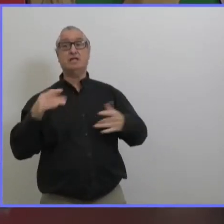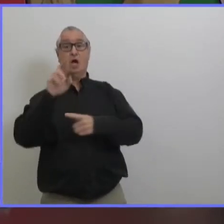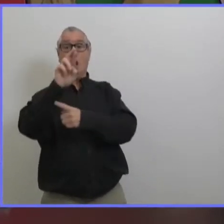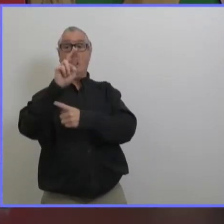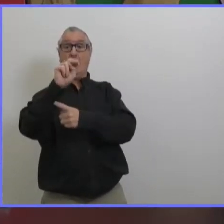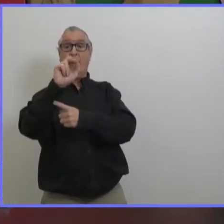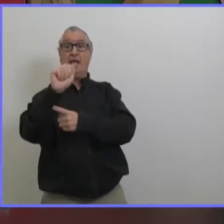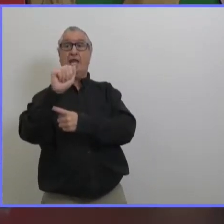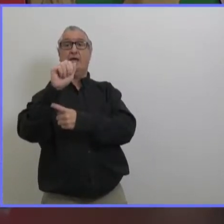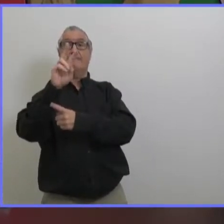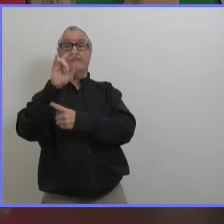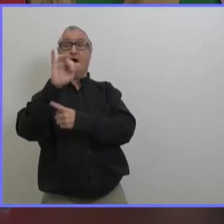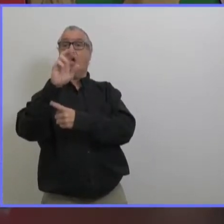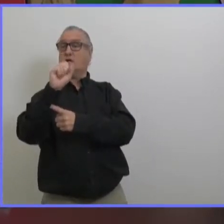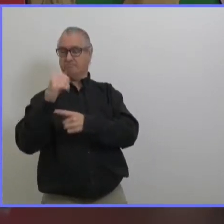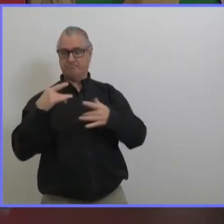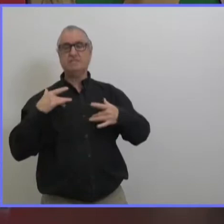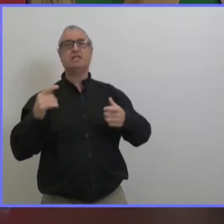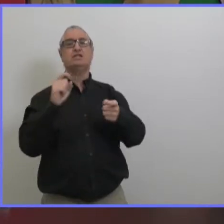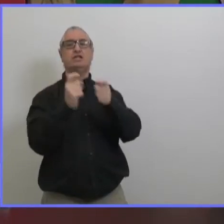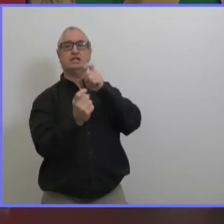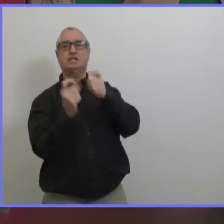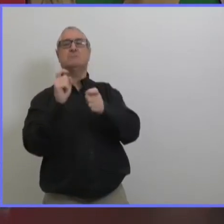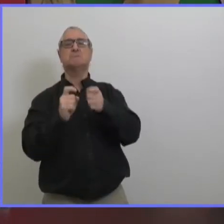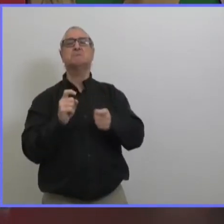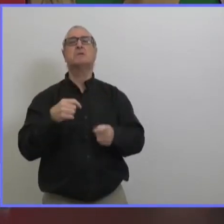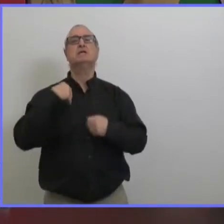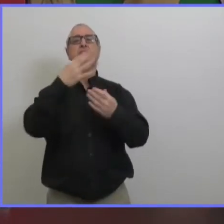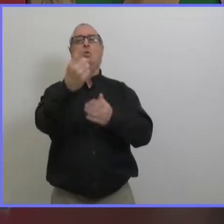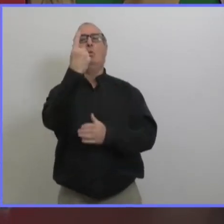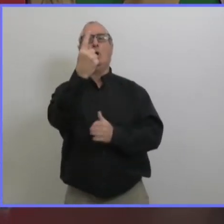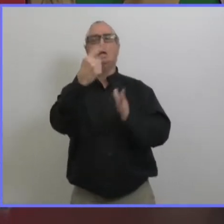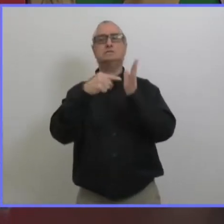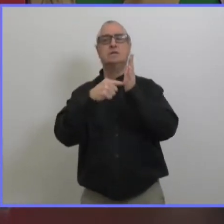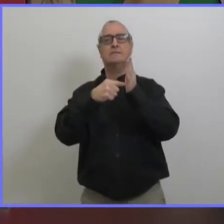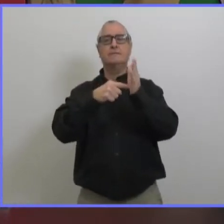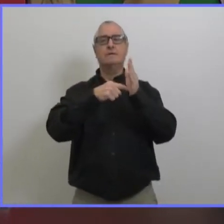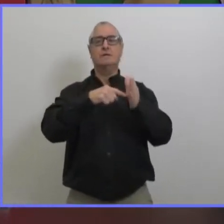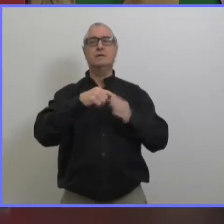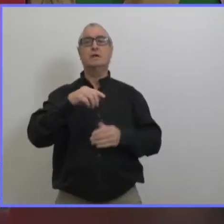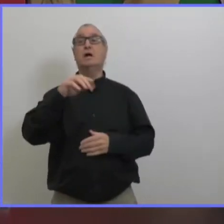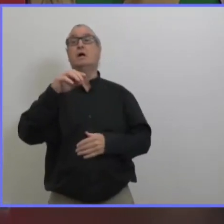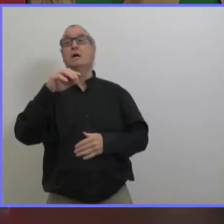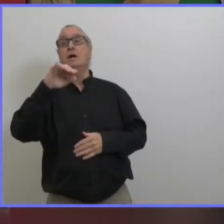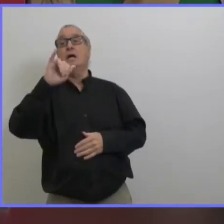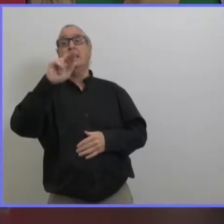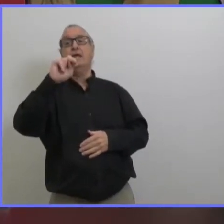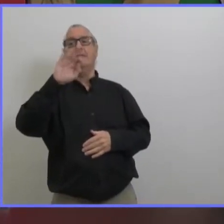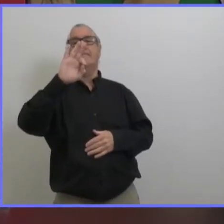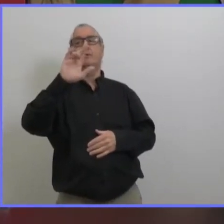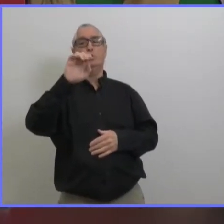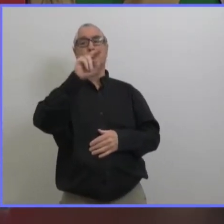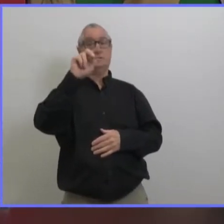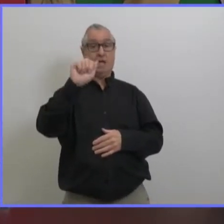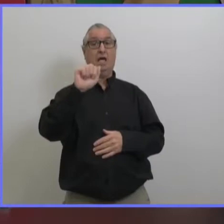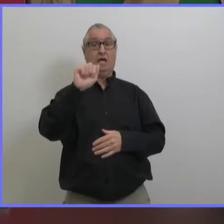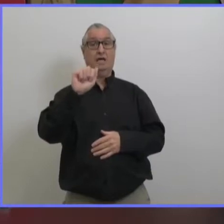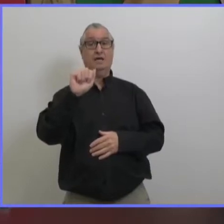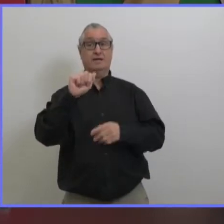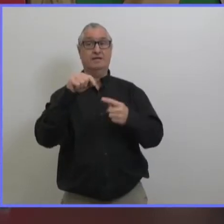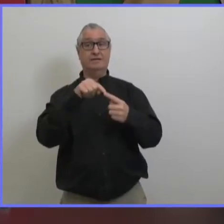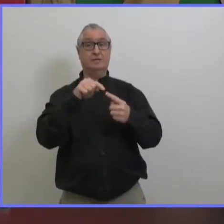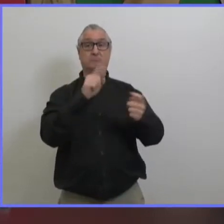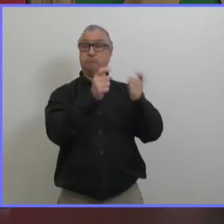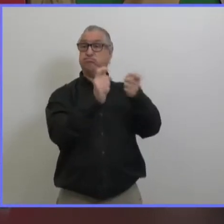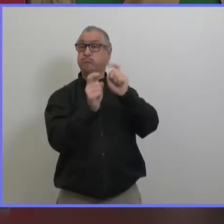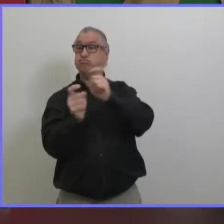rnm sont effectivement très susceptibles aux mutations alors par exemple l'influenza mute très fréquemment c'est